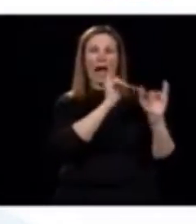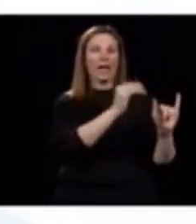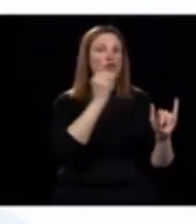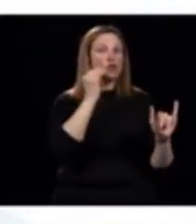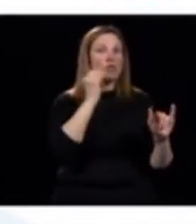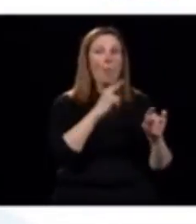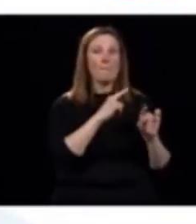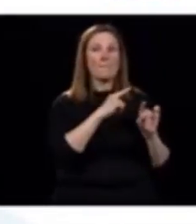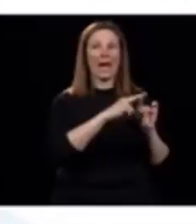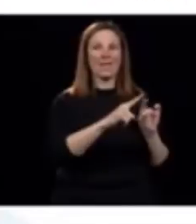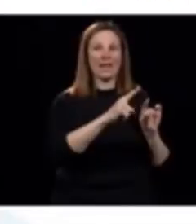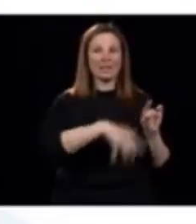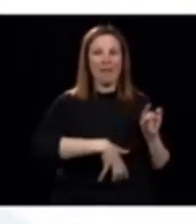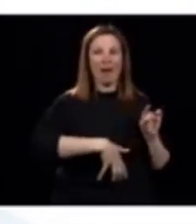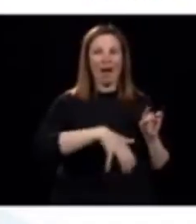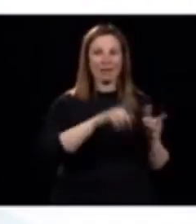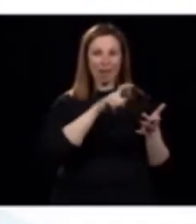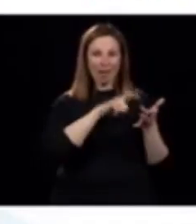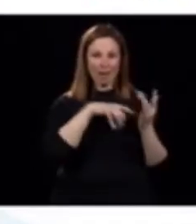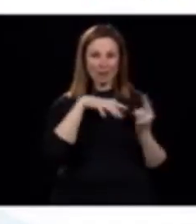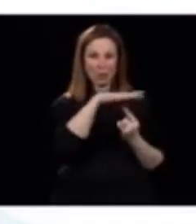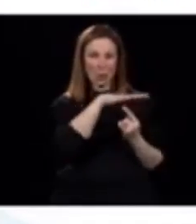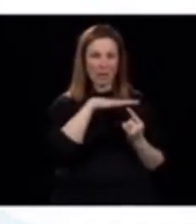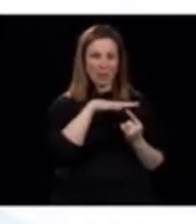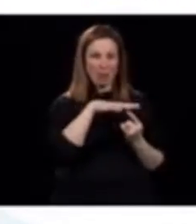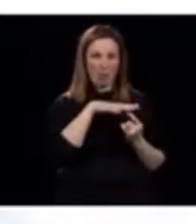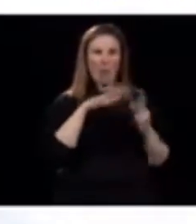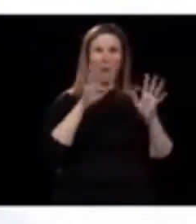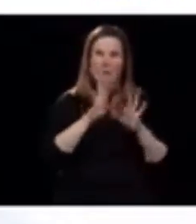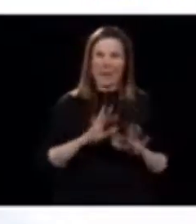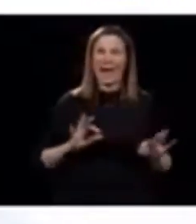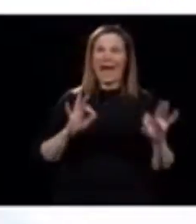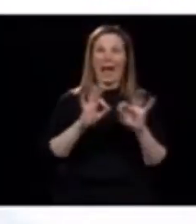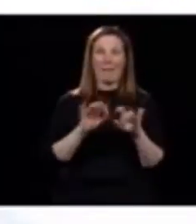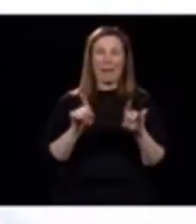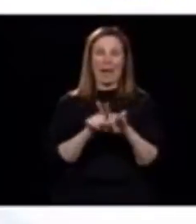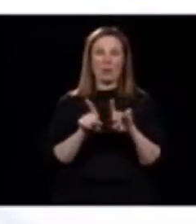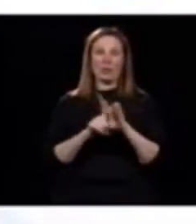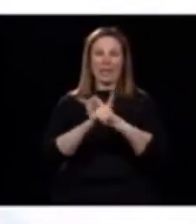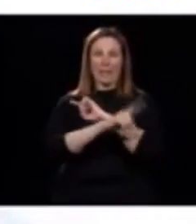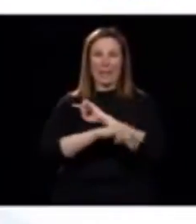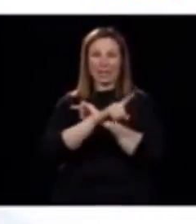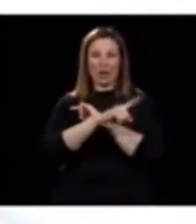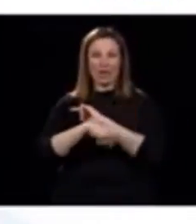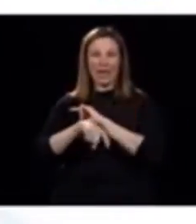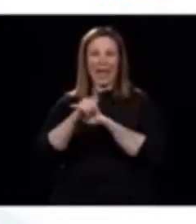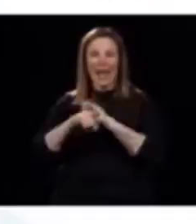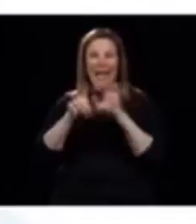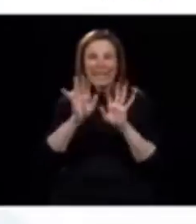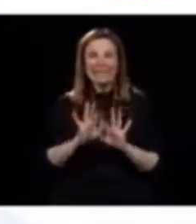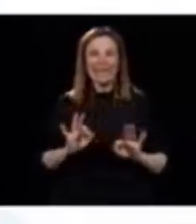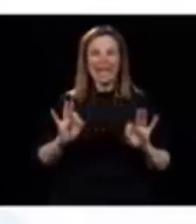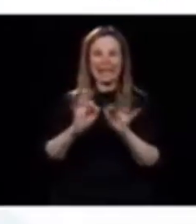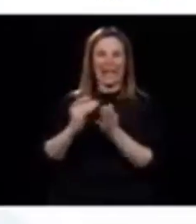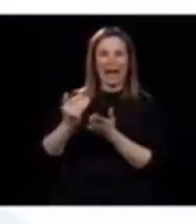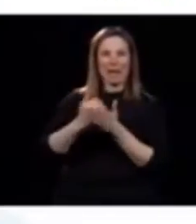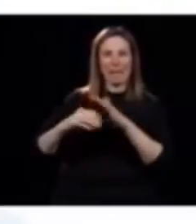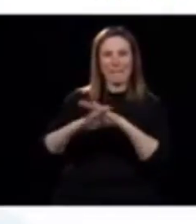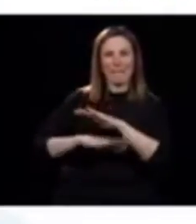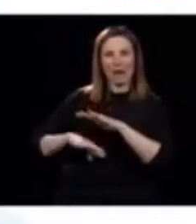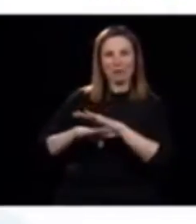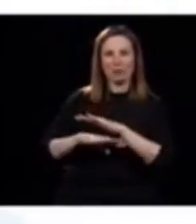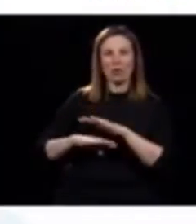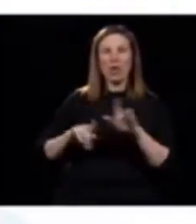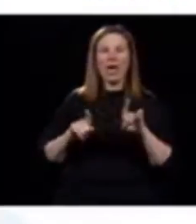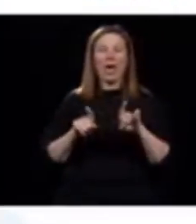Et vous comprendrez que dans certaines situations, il faut s'assurer qu'on ait le personnel essentiel. Dans d'autres lieux, ça a été,